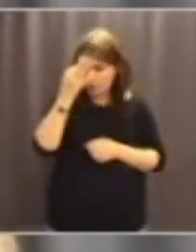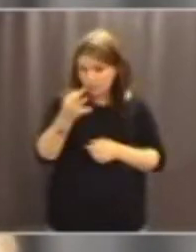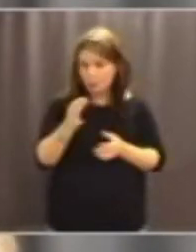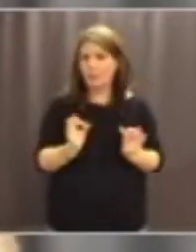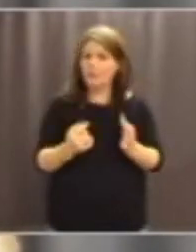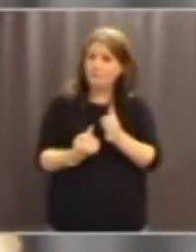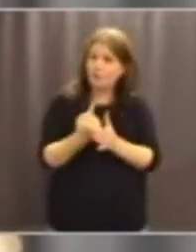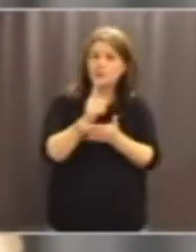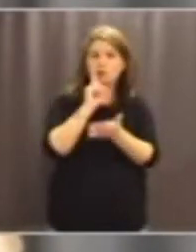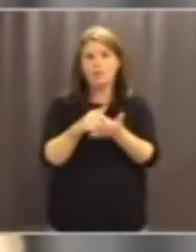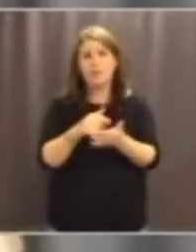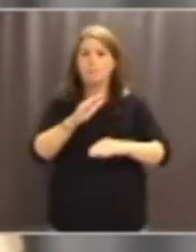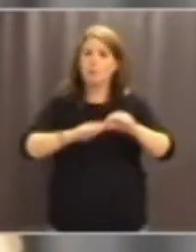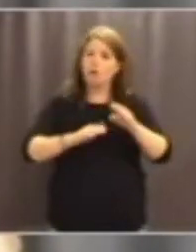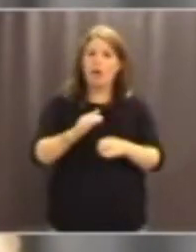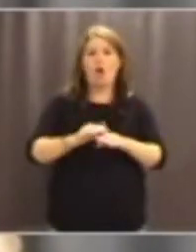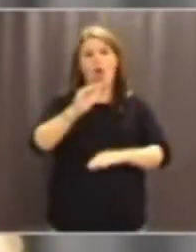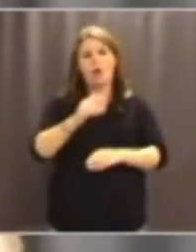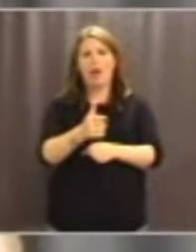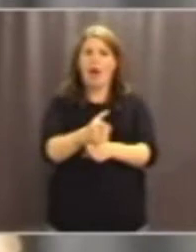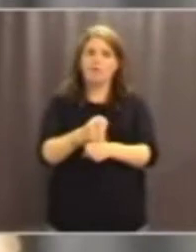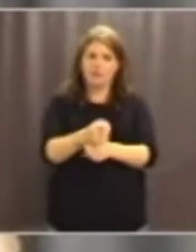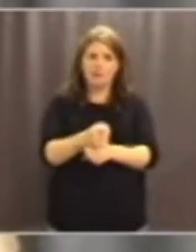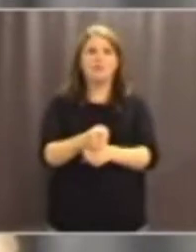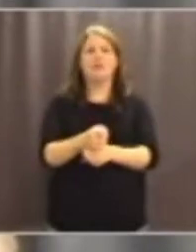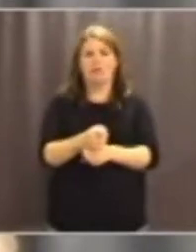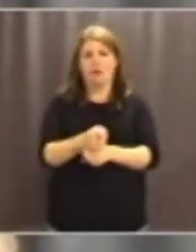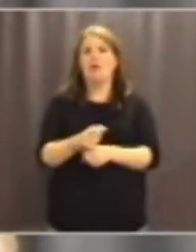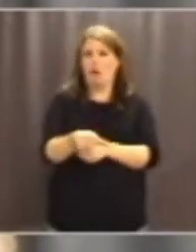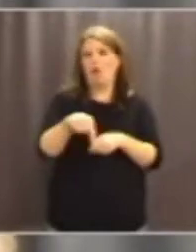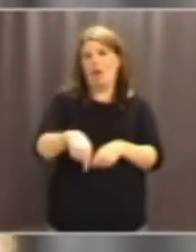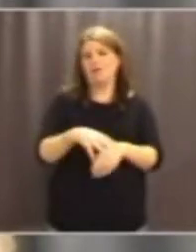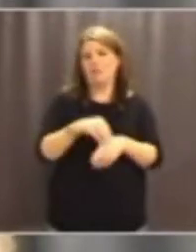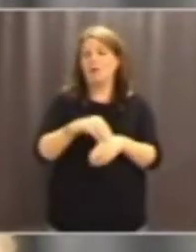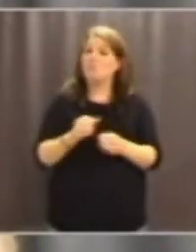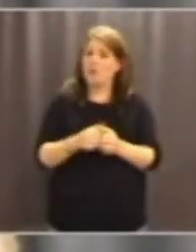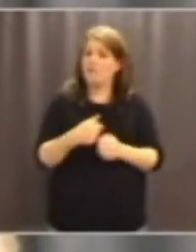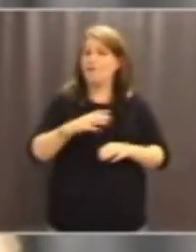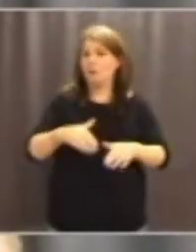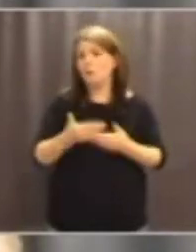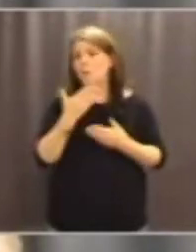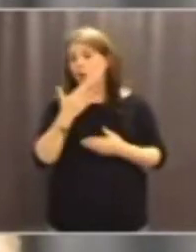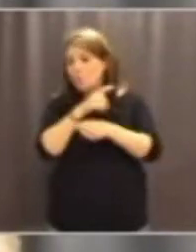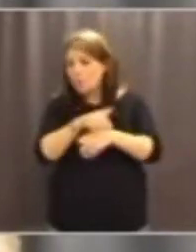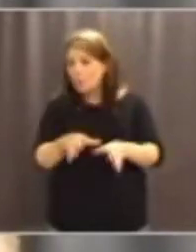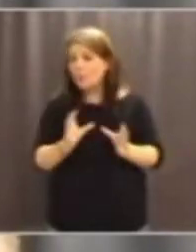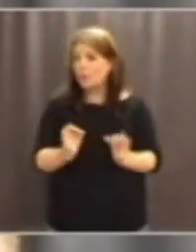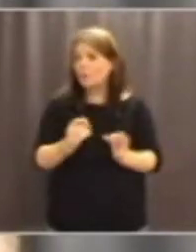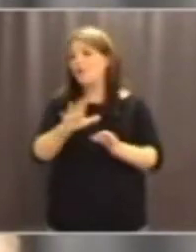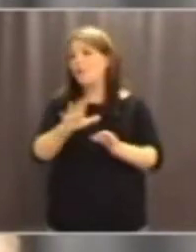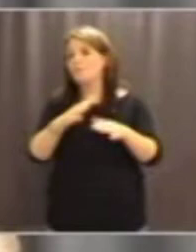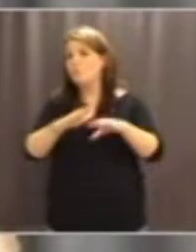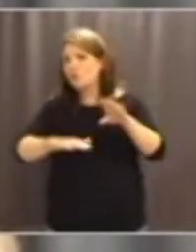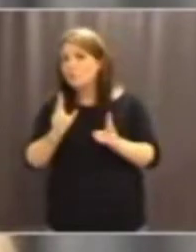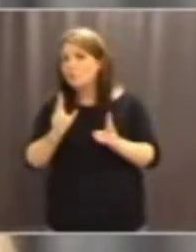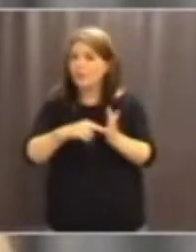förutsättningar för att bygga höghastighetsbanor i Sverige Utredaren har dessutom lämnat bra information om byggda och planerade höghastighetsbanor främst